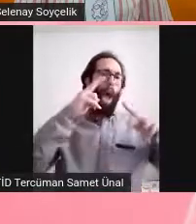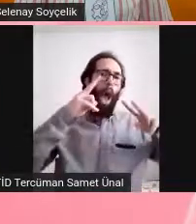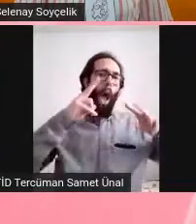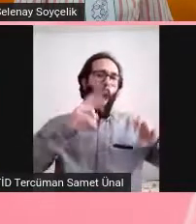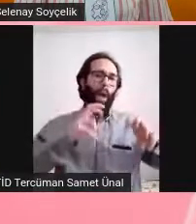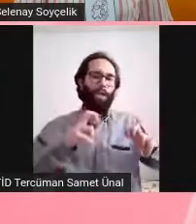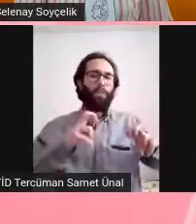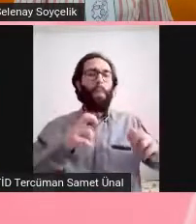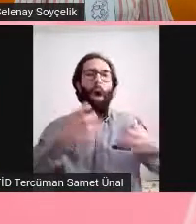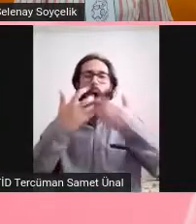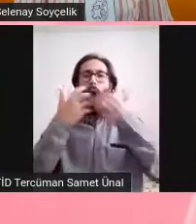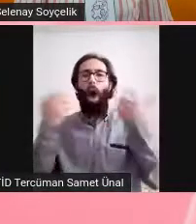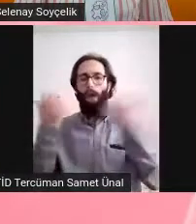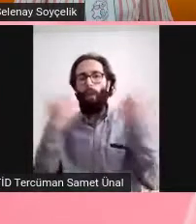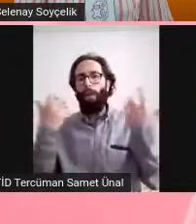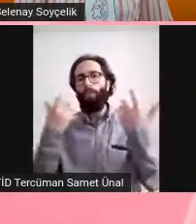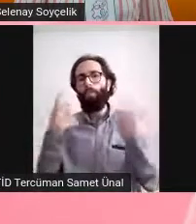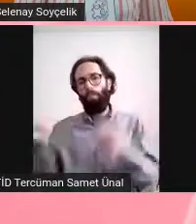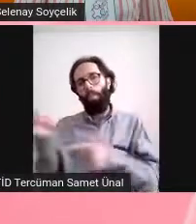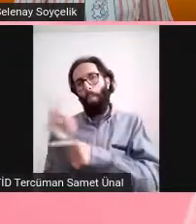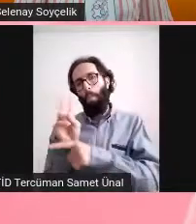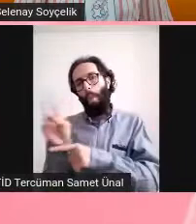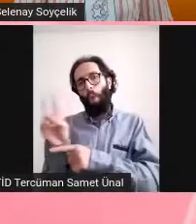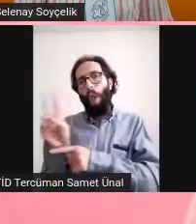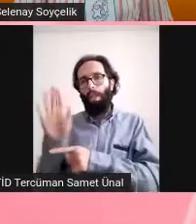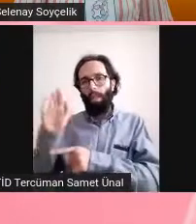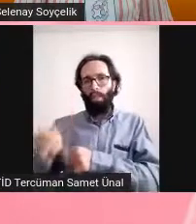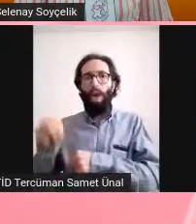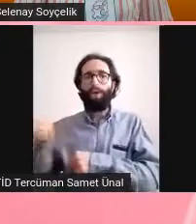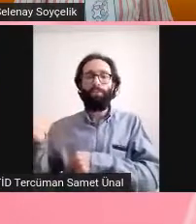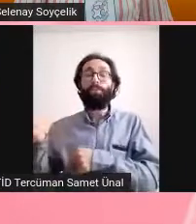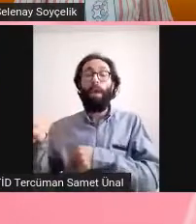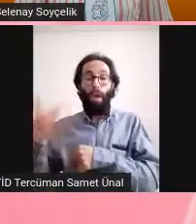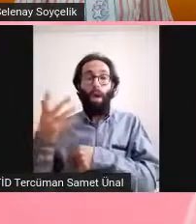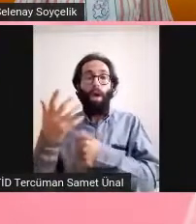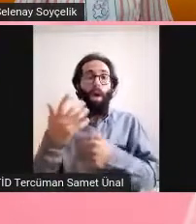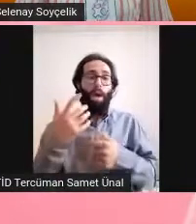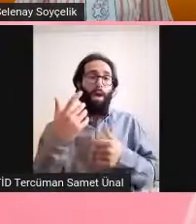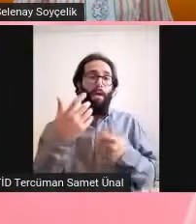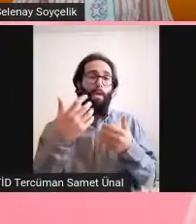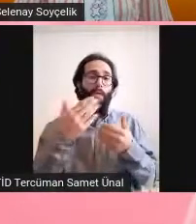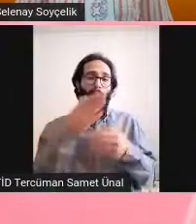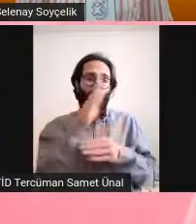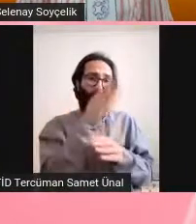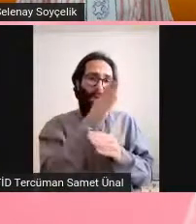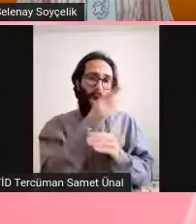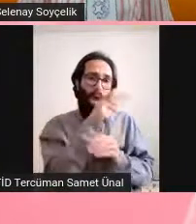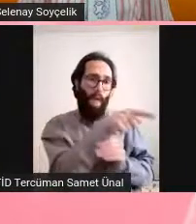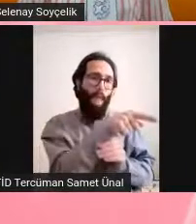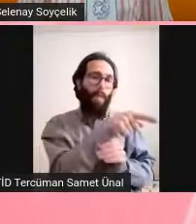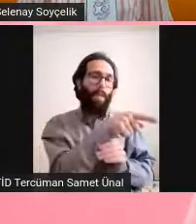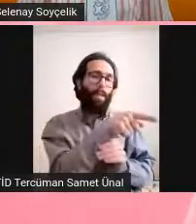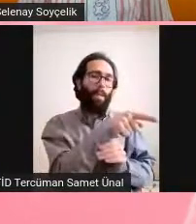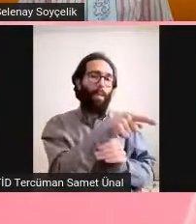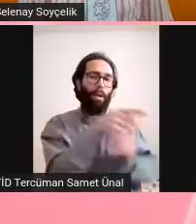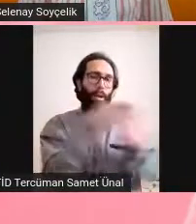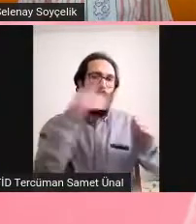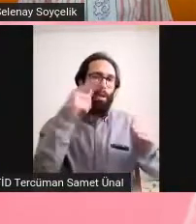görülmüş ama insan beyninde aynısını yapacak anlamına gelmiyor. Onlar doğacıdan sınırlı kalıyor.